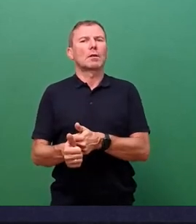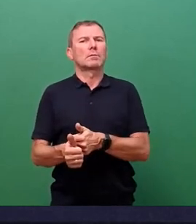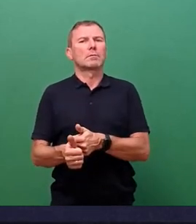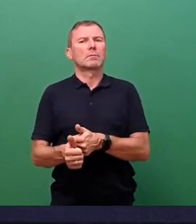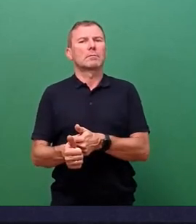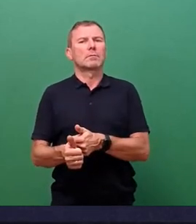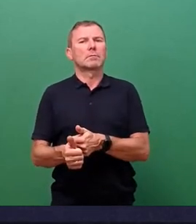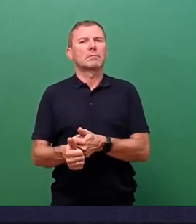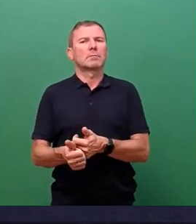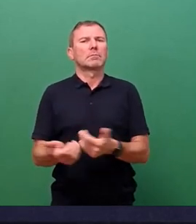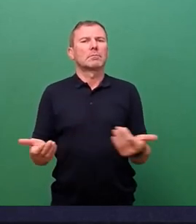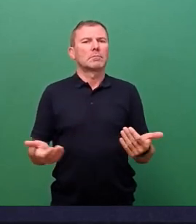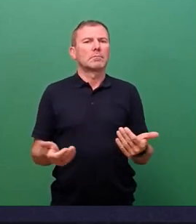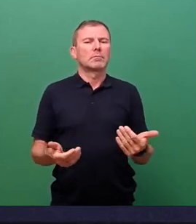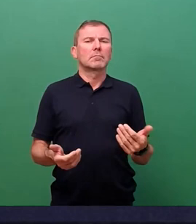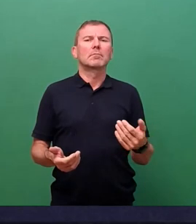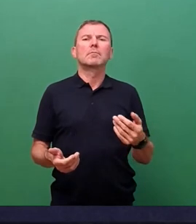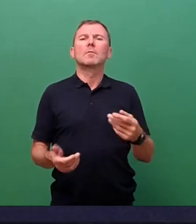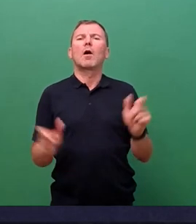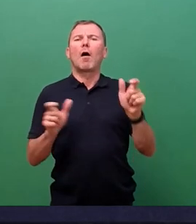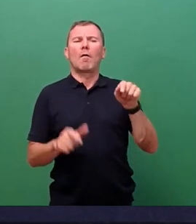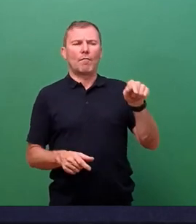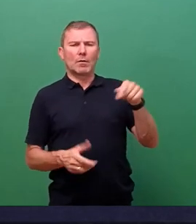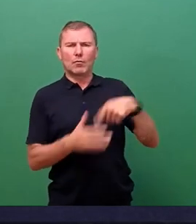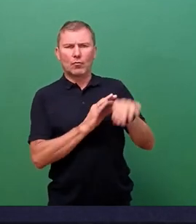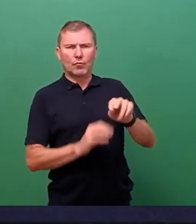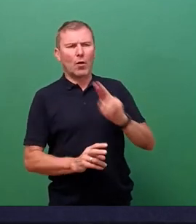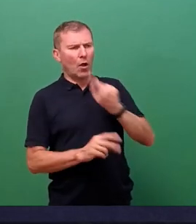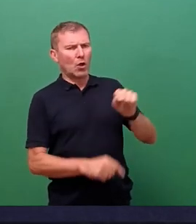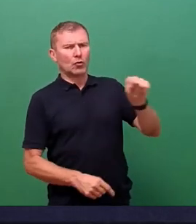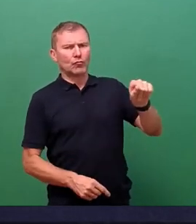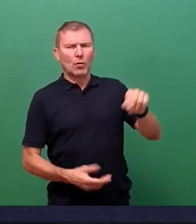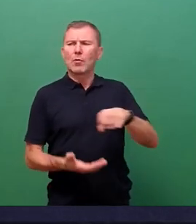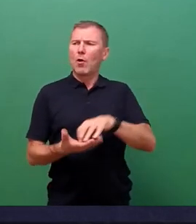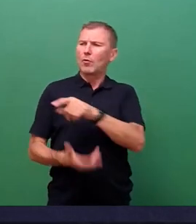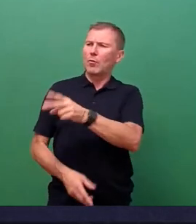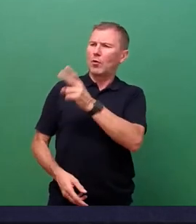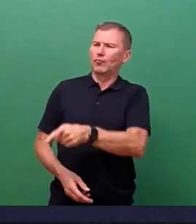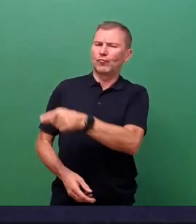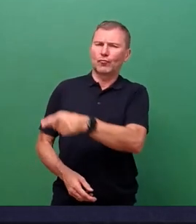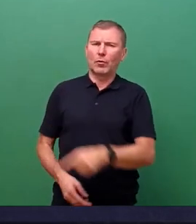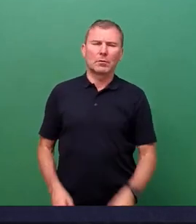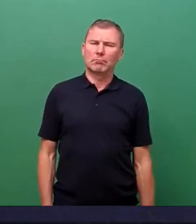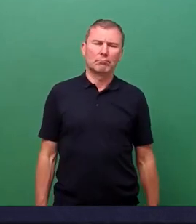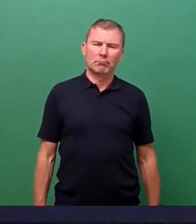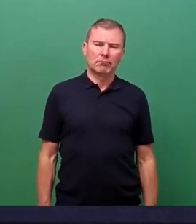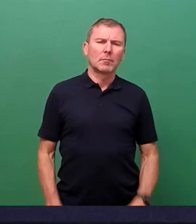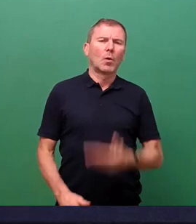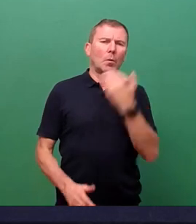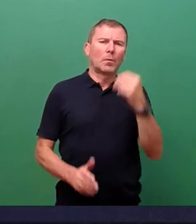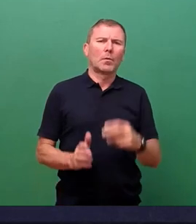Eine Schuldzuweisung an Veranstalter oder an die kommunale Ebene ist indes weder begründet noch sachgerecht.